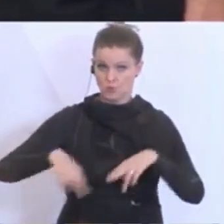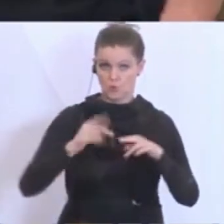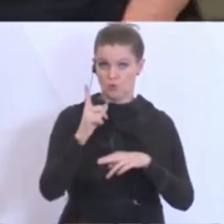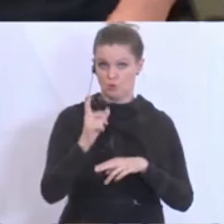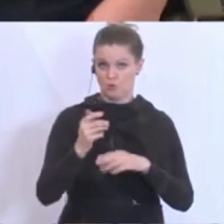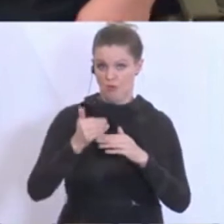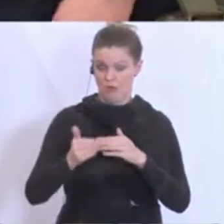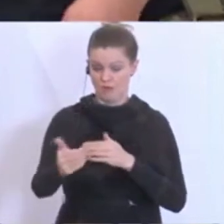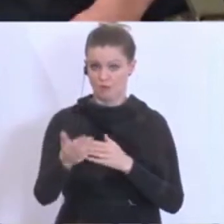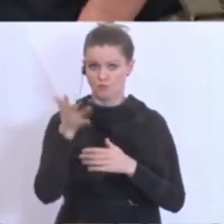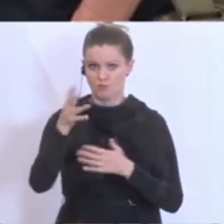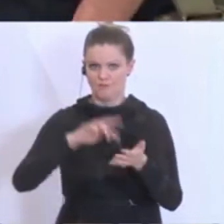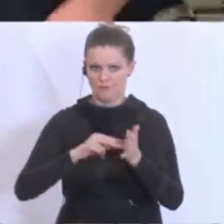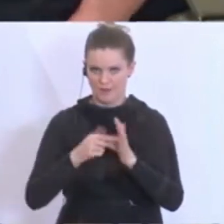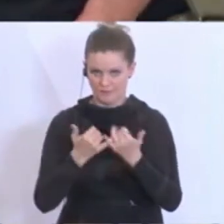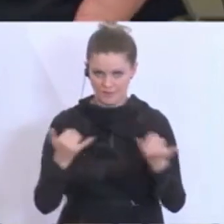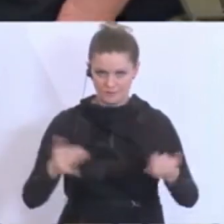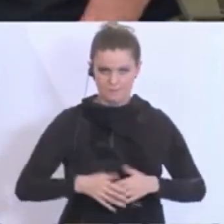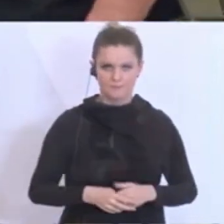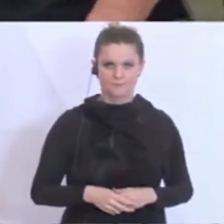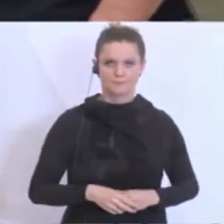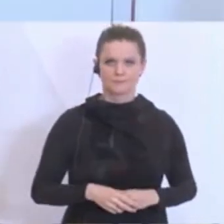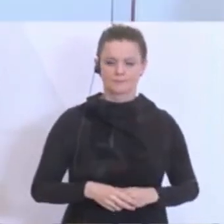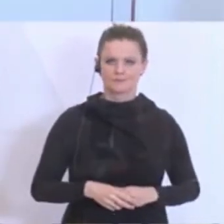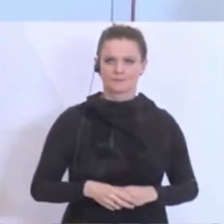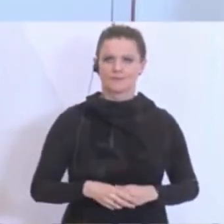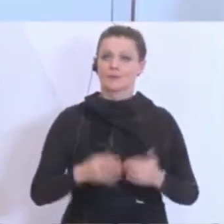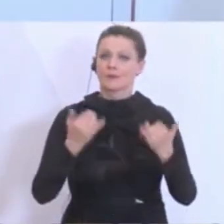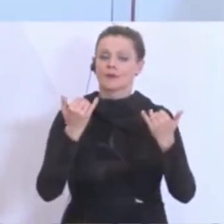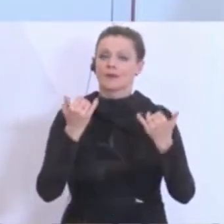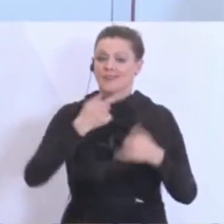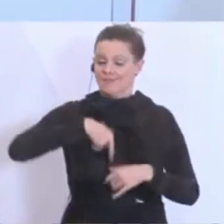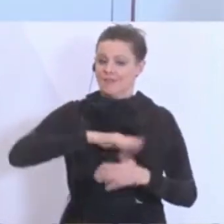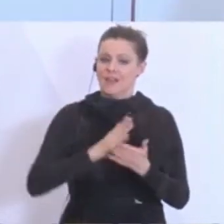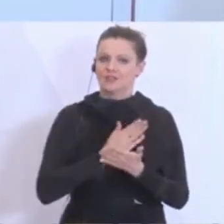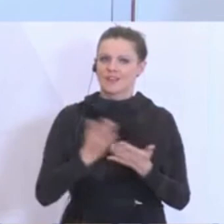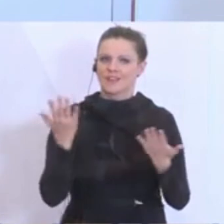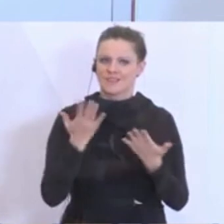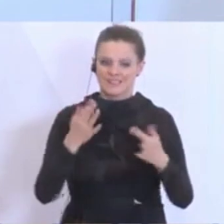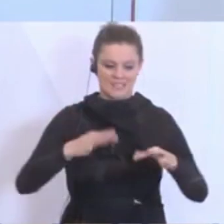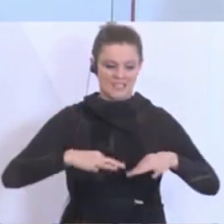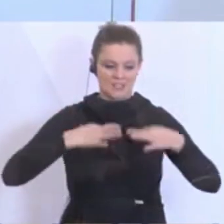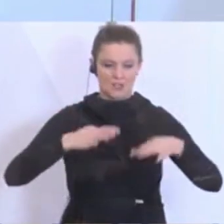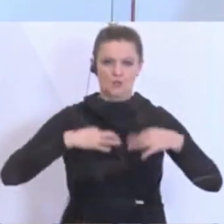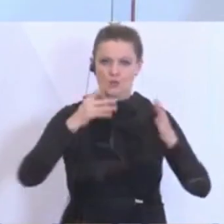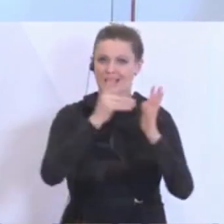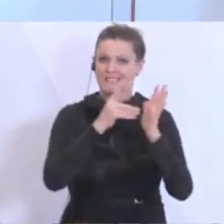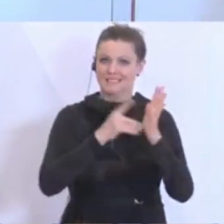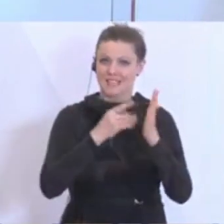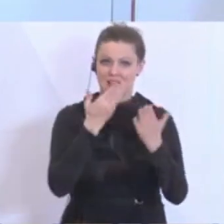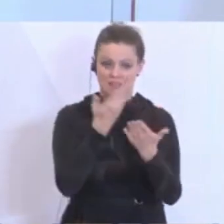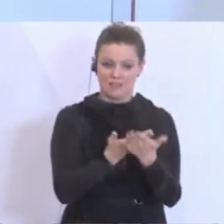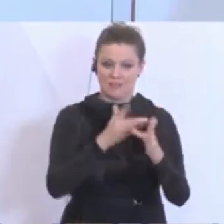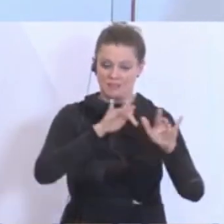da die Pläne für die Zukunft aus? Wir entscheiden natürlich nach dem, was an Gesundheitsdaten auch